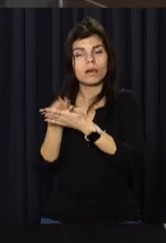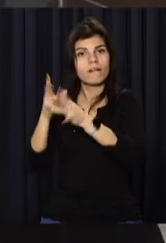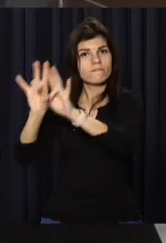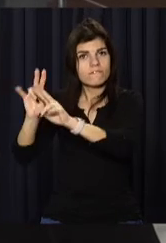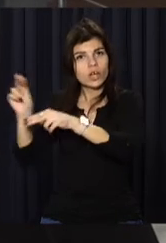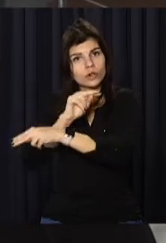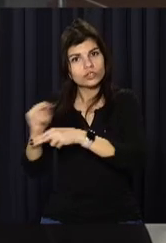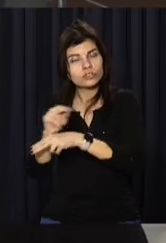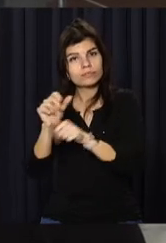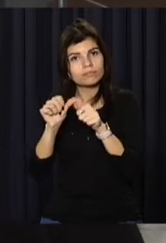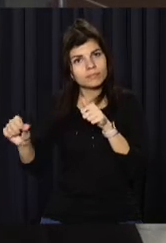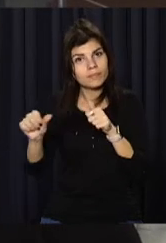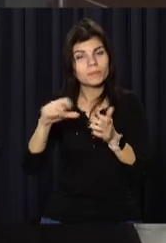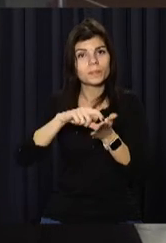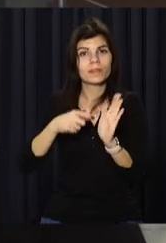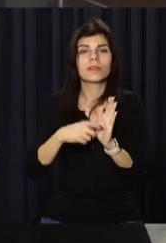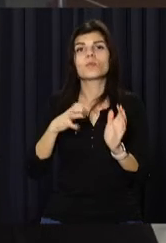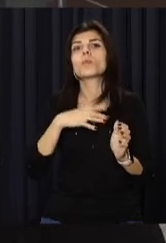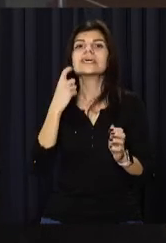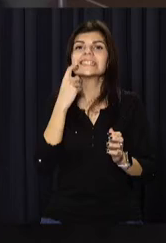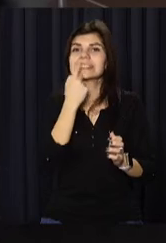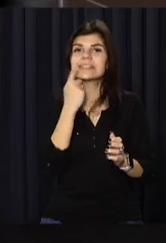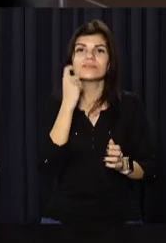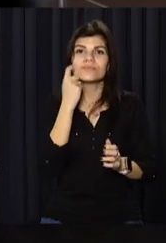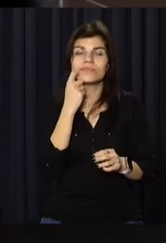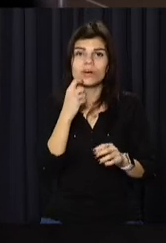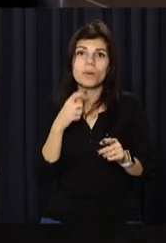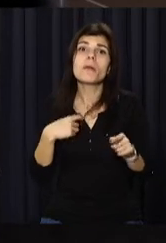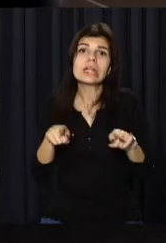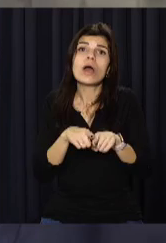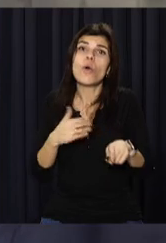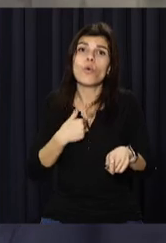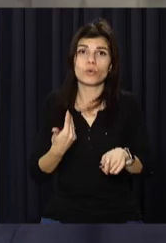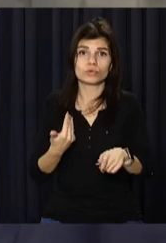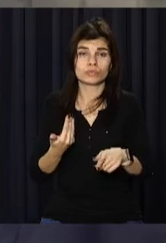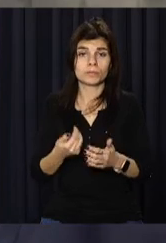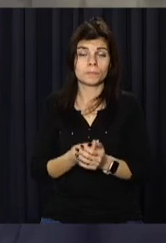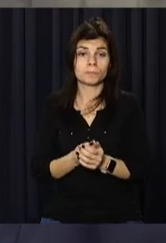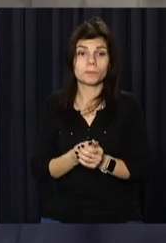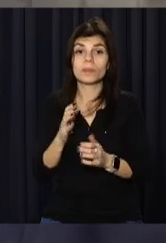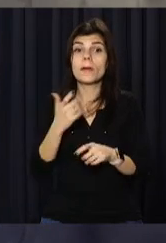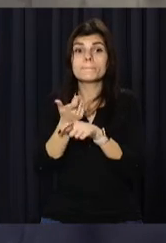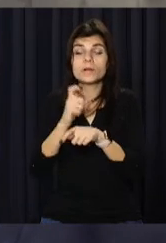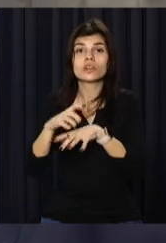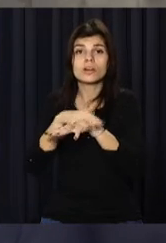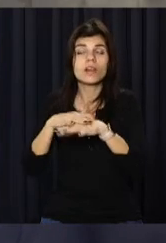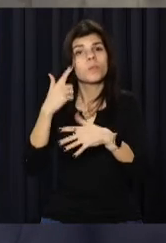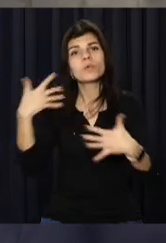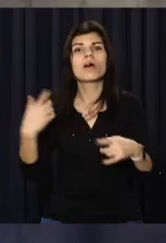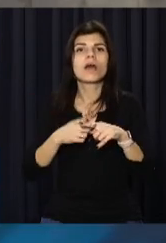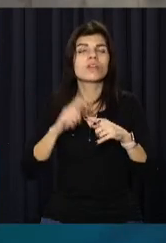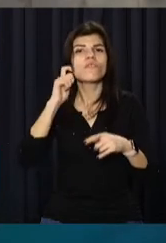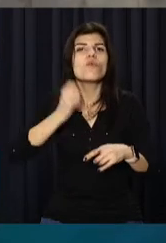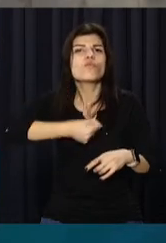може, навіть і зубний кабінет. Ми так хочемо, по крайній мірі. Більшість населення – це ветерани, люди